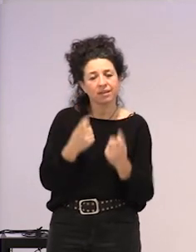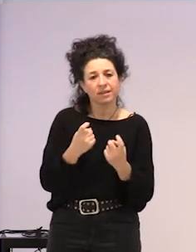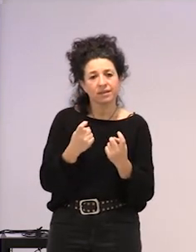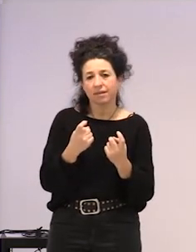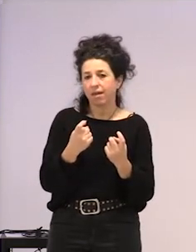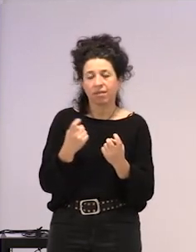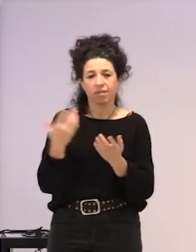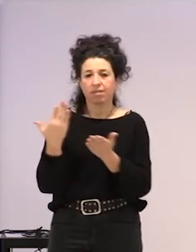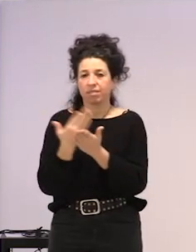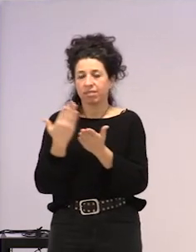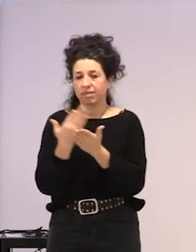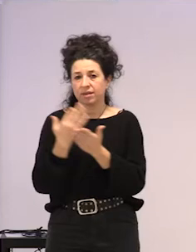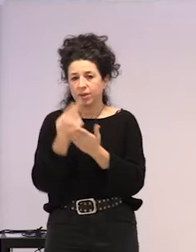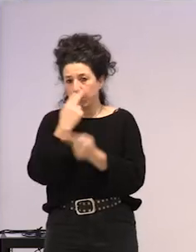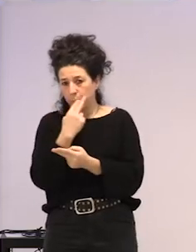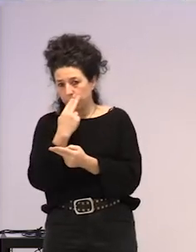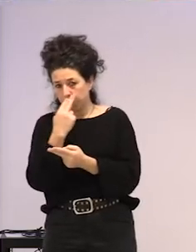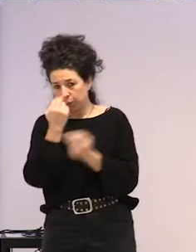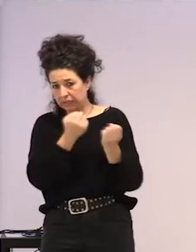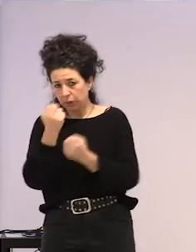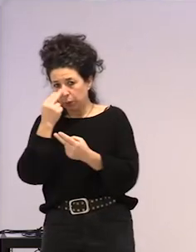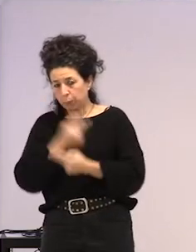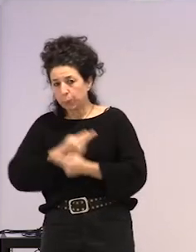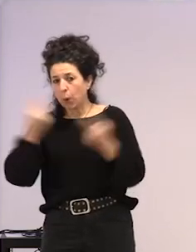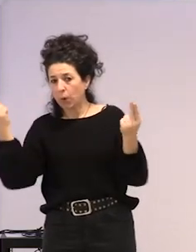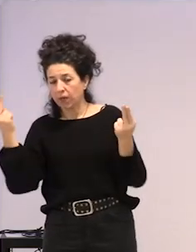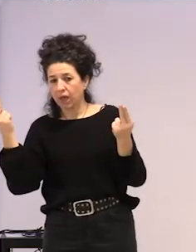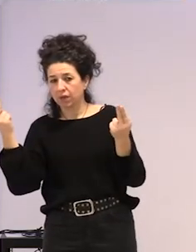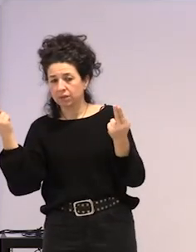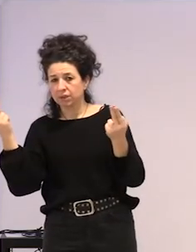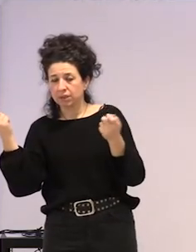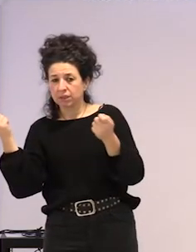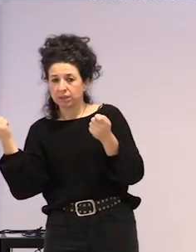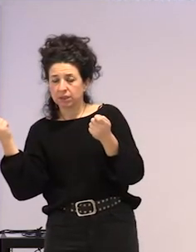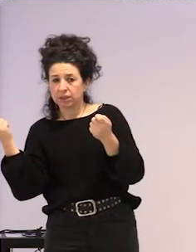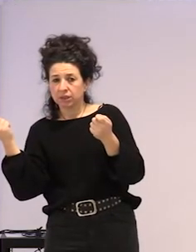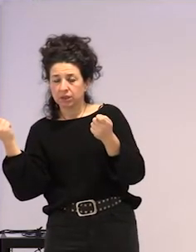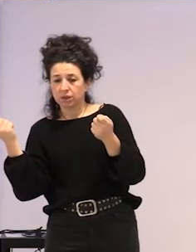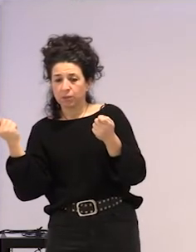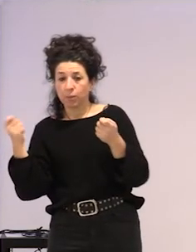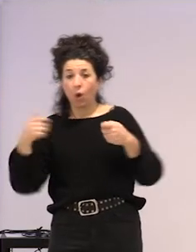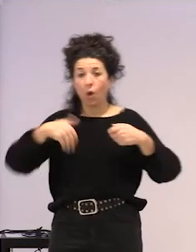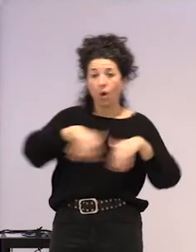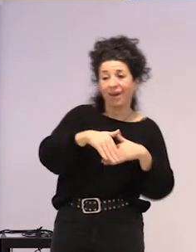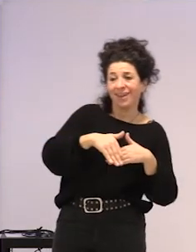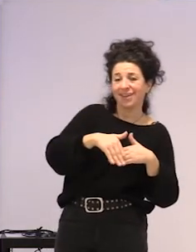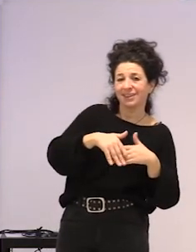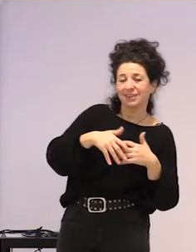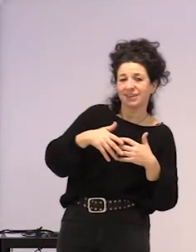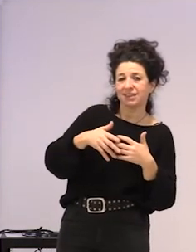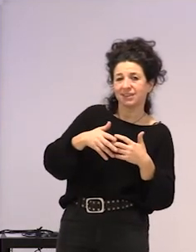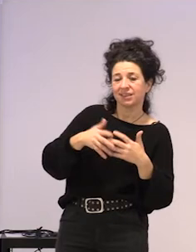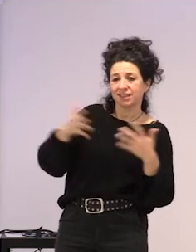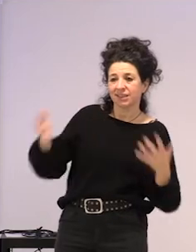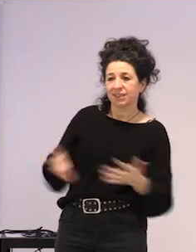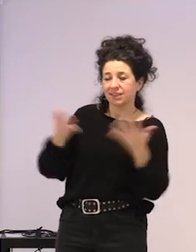publikotik, ba, bueno, kaletatik eragitea, ez, benetan, eremu publikoan,